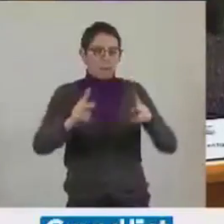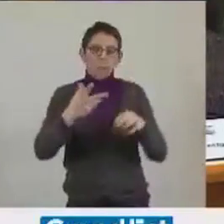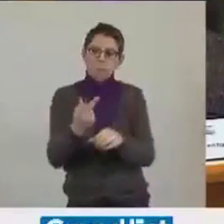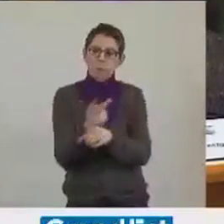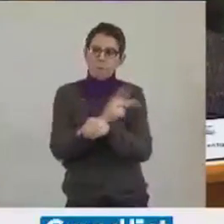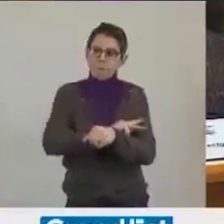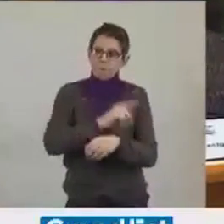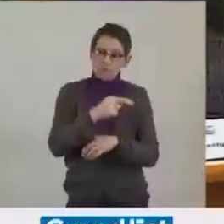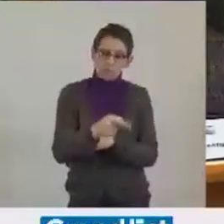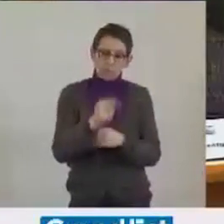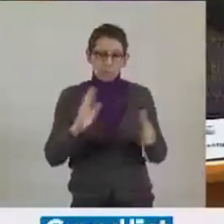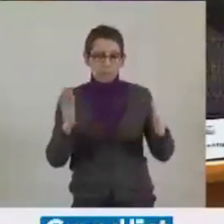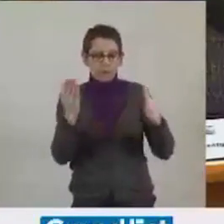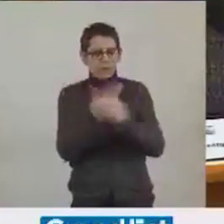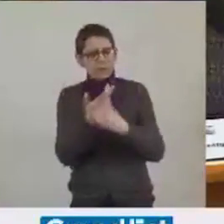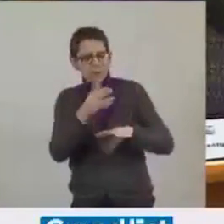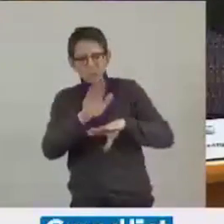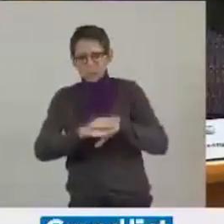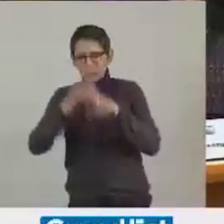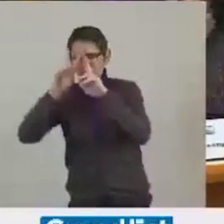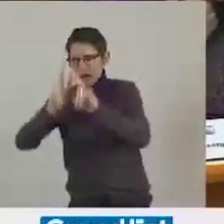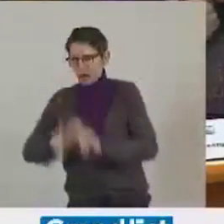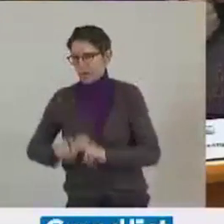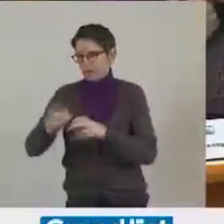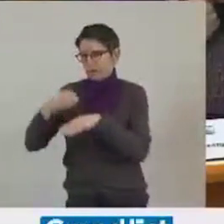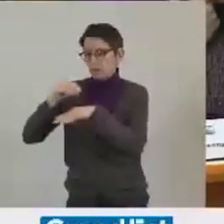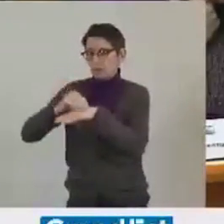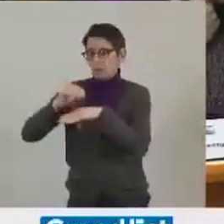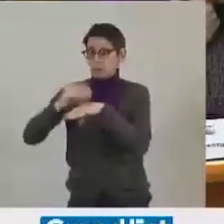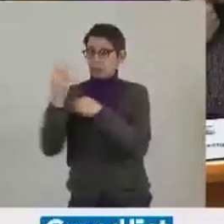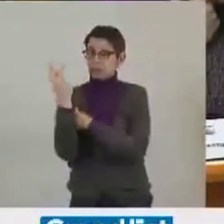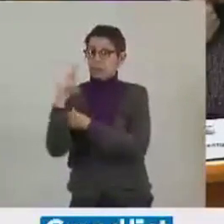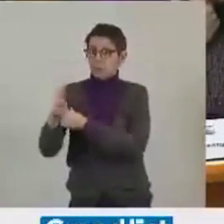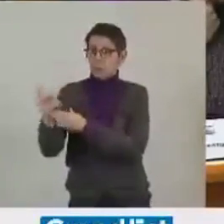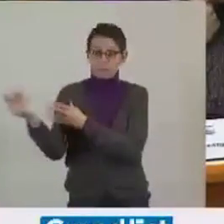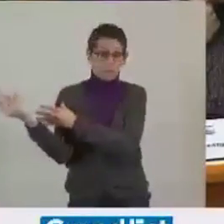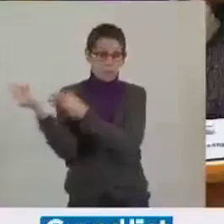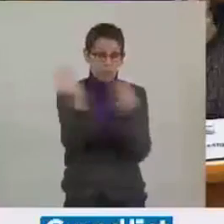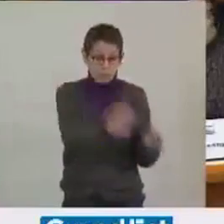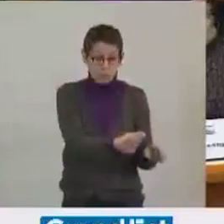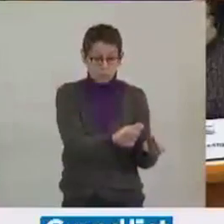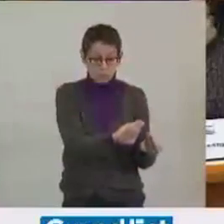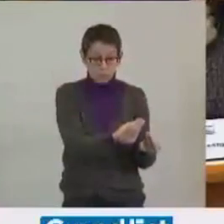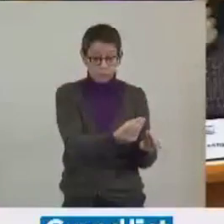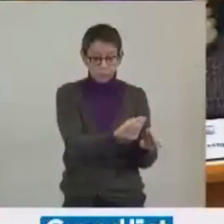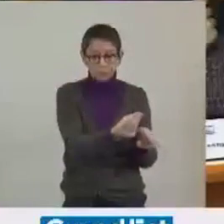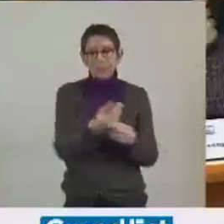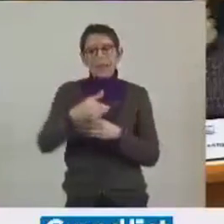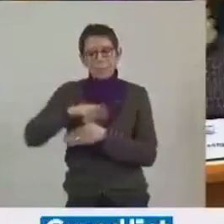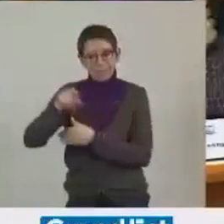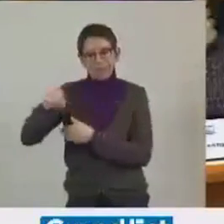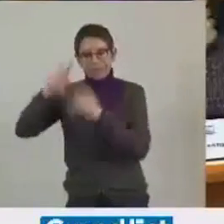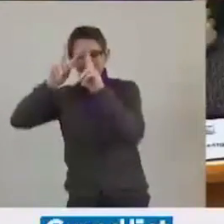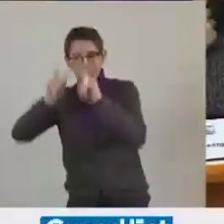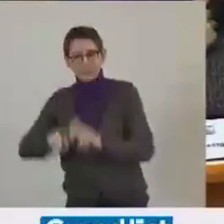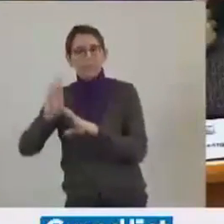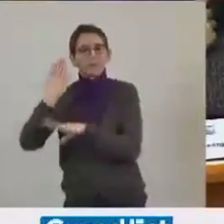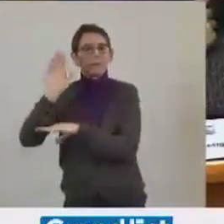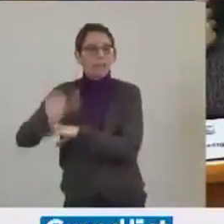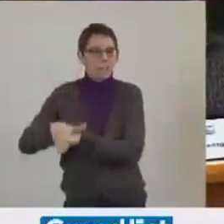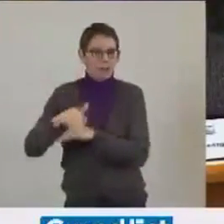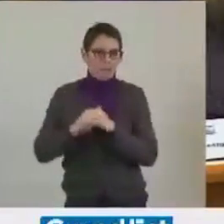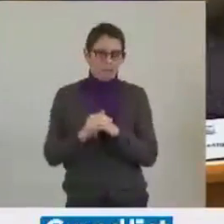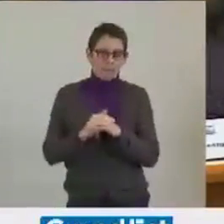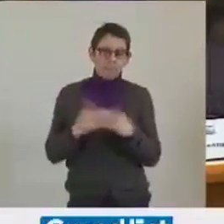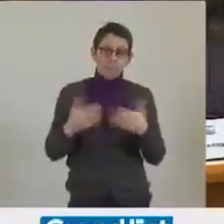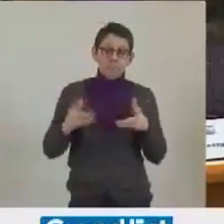intervention sur un certain nombre d'analyses que ses conseillers lui auront probablement fournies et qu'ils ont mal analysées. Nous avons toute une séance